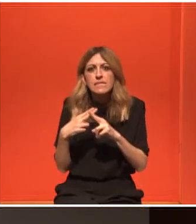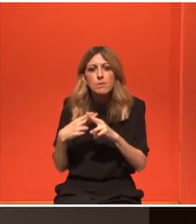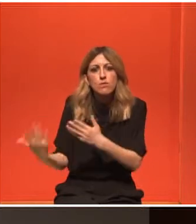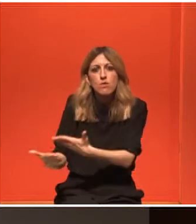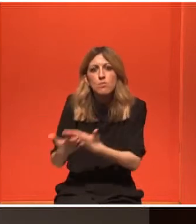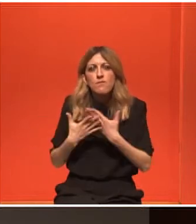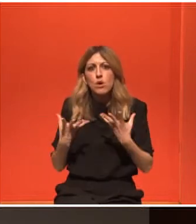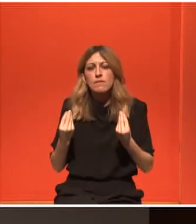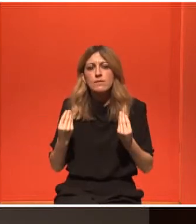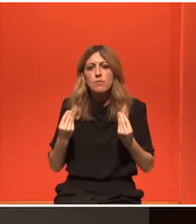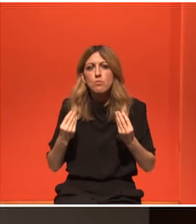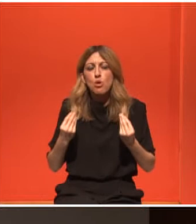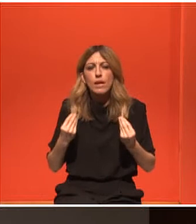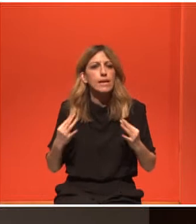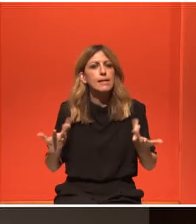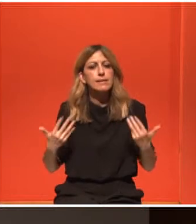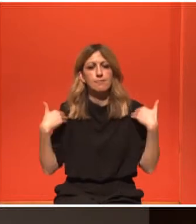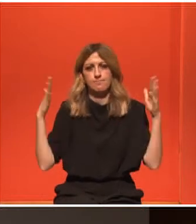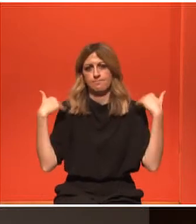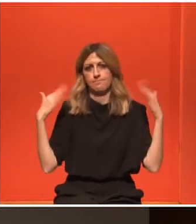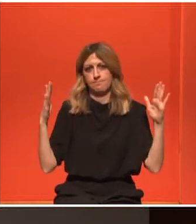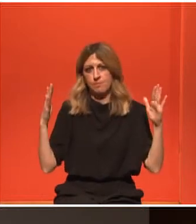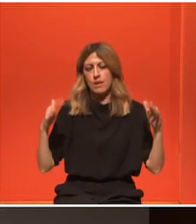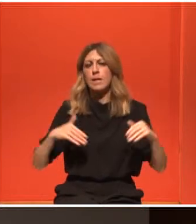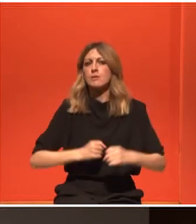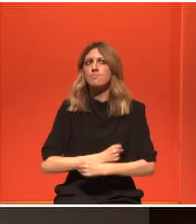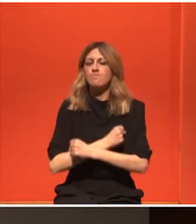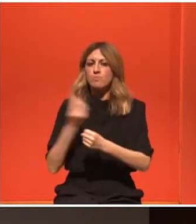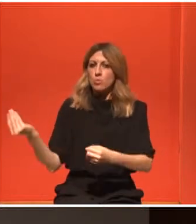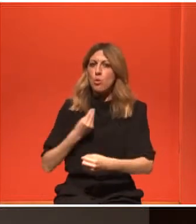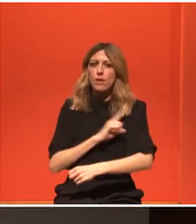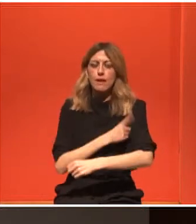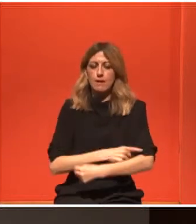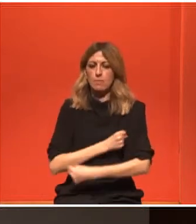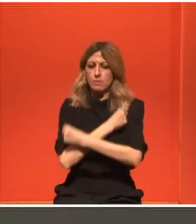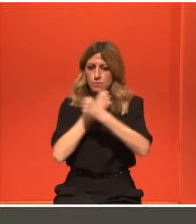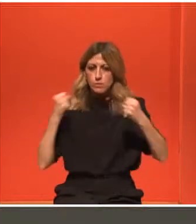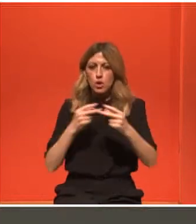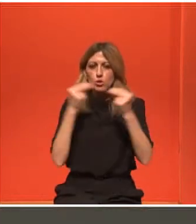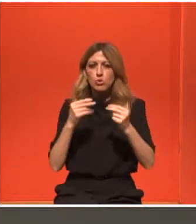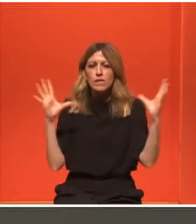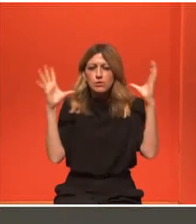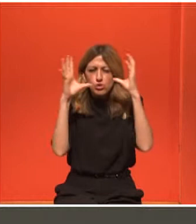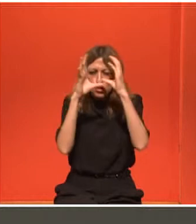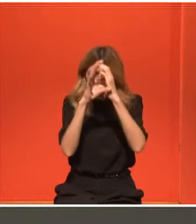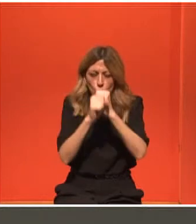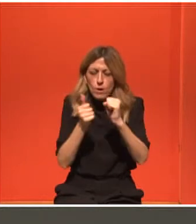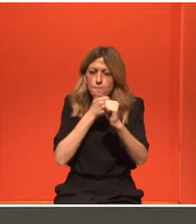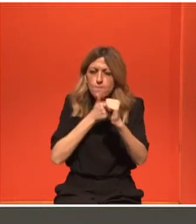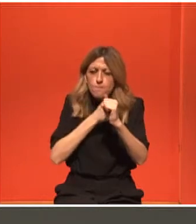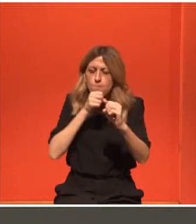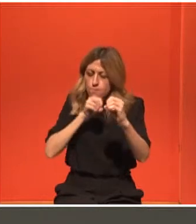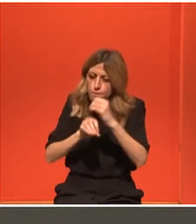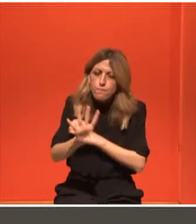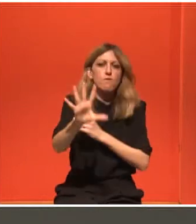αποκτούν μια δύναμη και βγαίνουν στο τέλος του τούνελ και βγαίνουν νικητές. Πολλοί άνθρωποι θεωρούν τον καρκίνο απλά